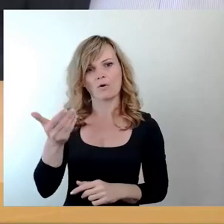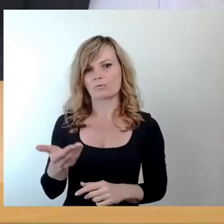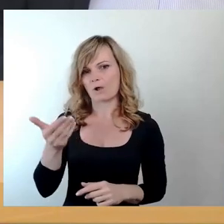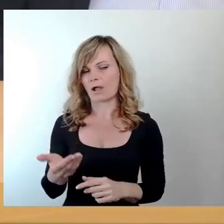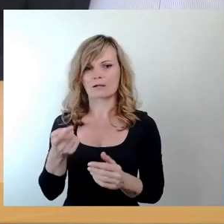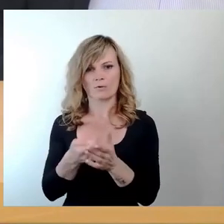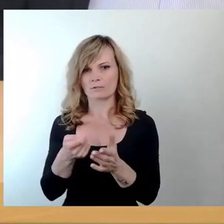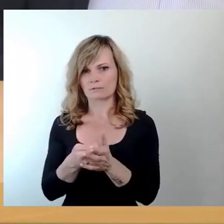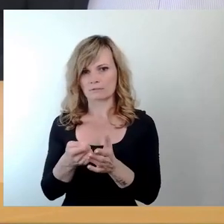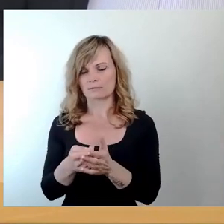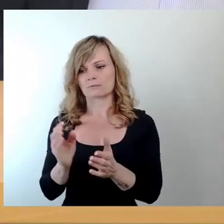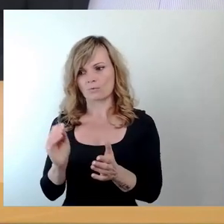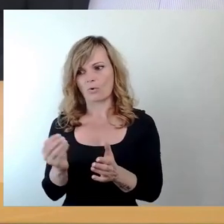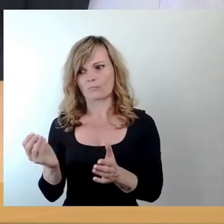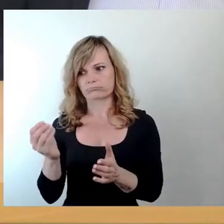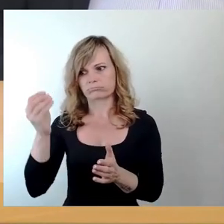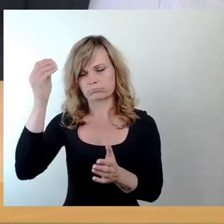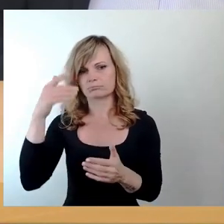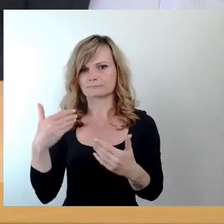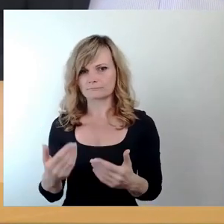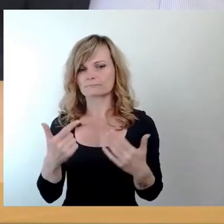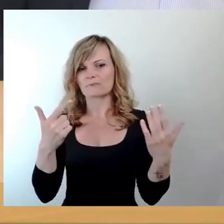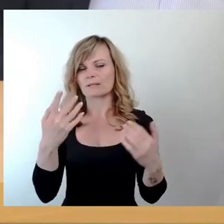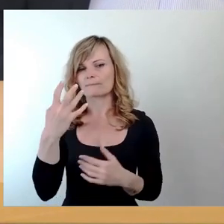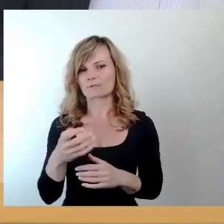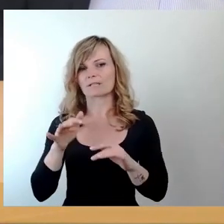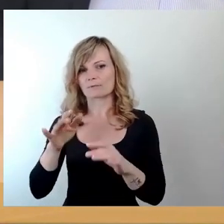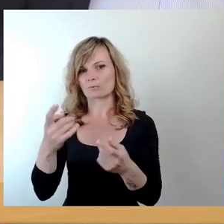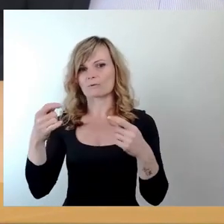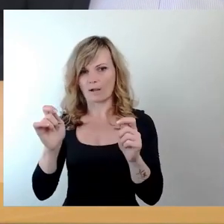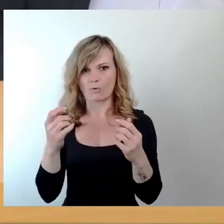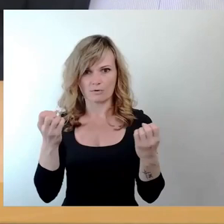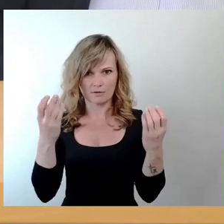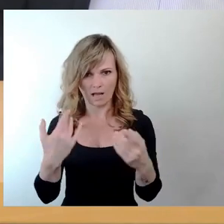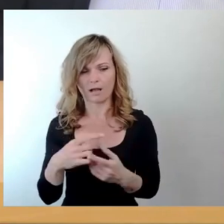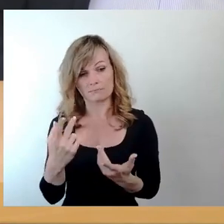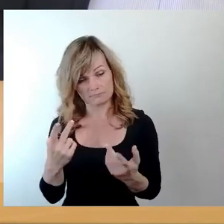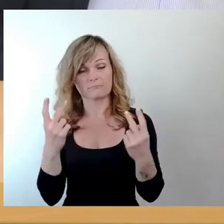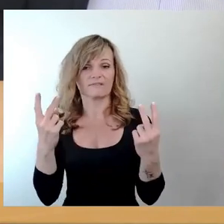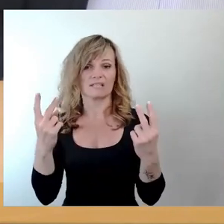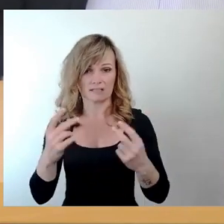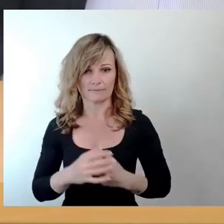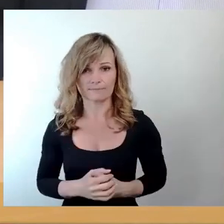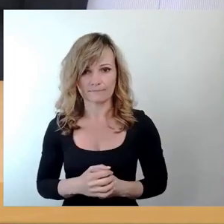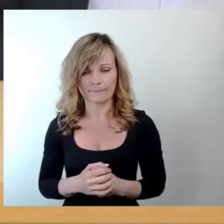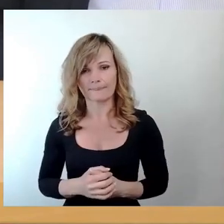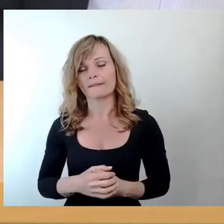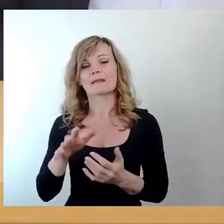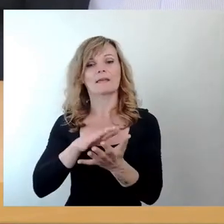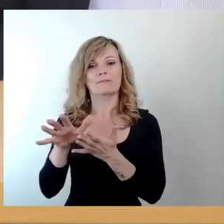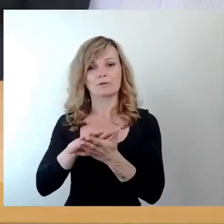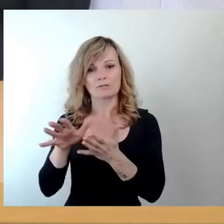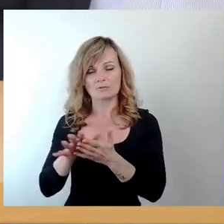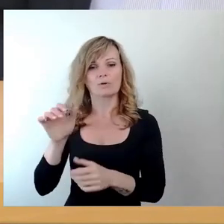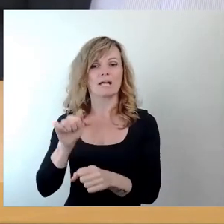anfallen. Und das ist beim 47-Millionen-Bau natürlich nicht ganz unerheblich. Was die Evaluation des Amtes für Schulen